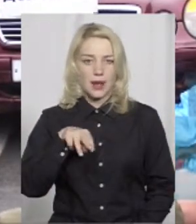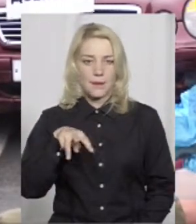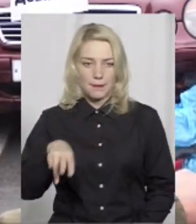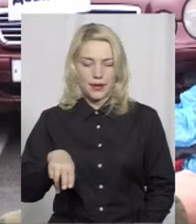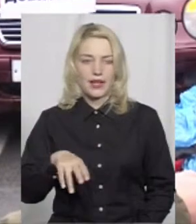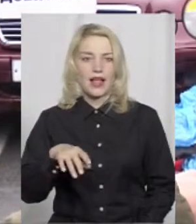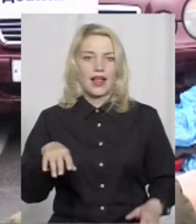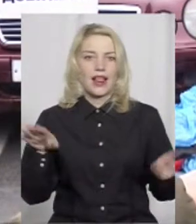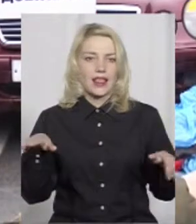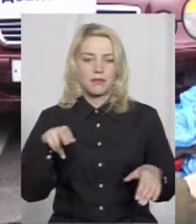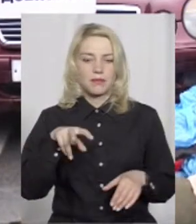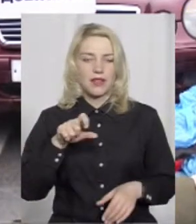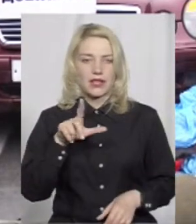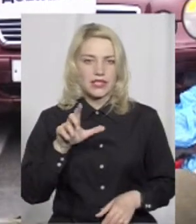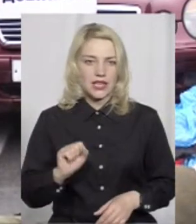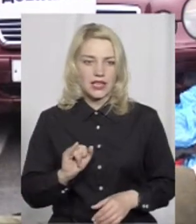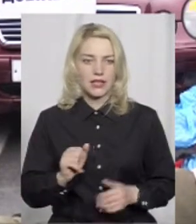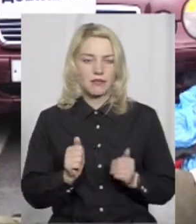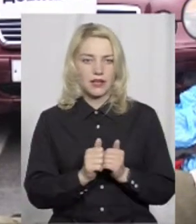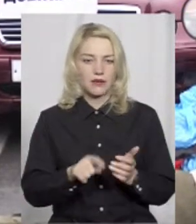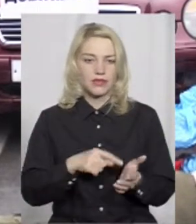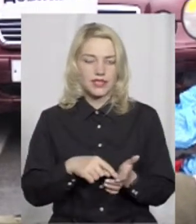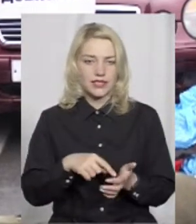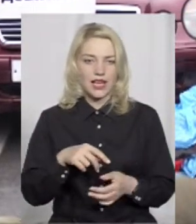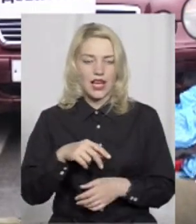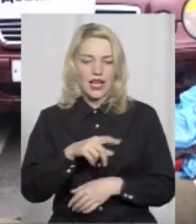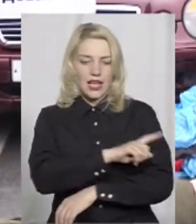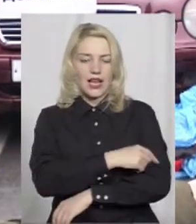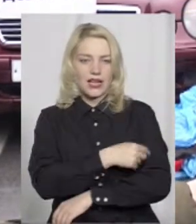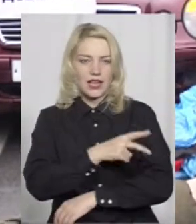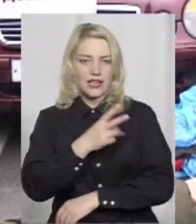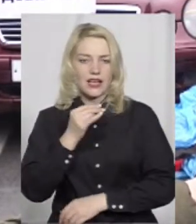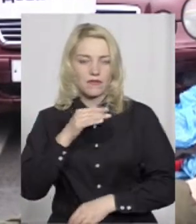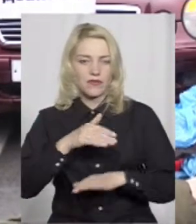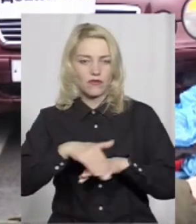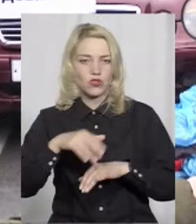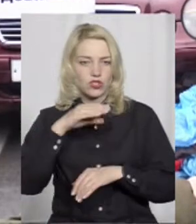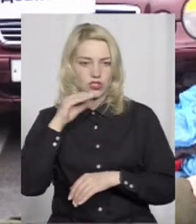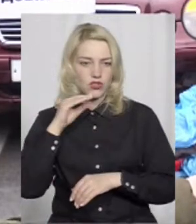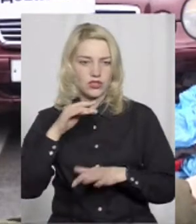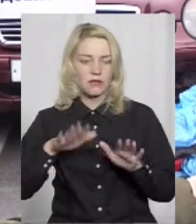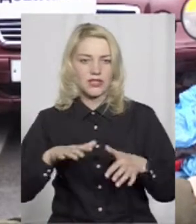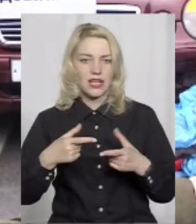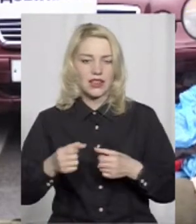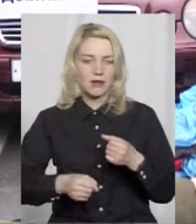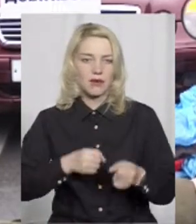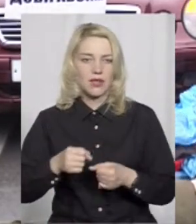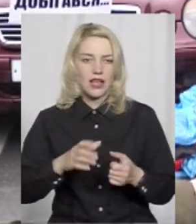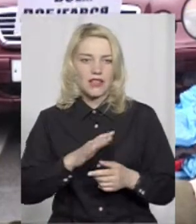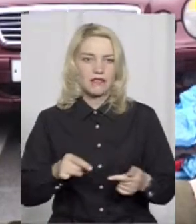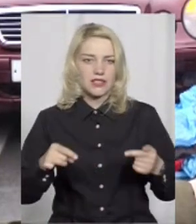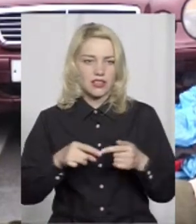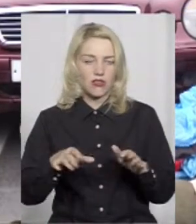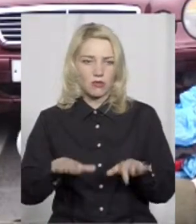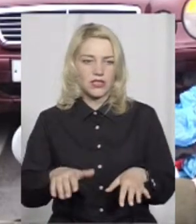біля Лебідь-Плази і біля міської лікарні на Шевченка. У нас місця, де люди перебігають дорогу в невстановленому місці. На